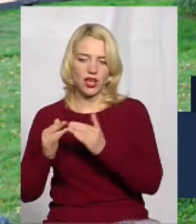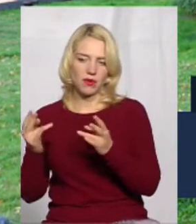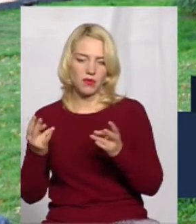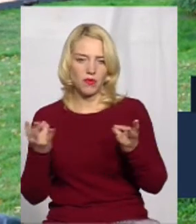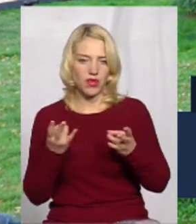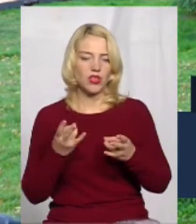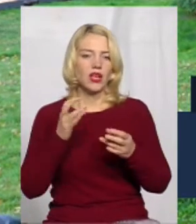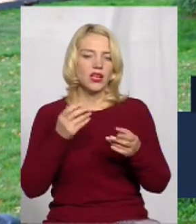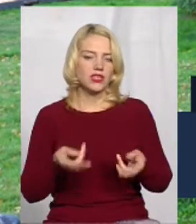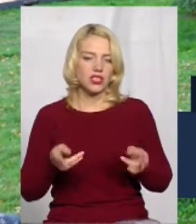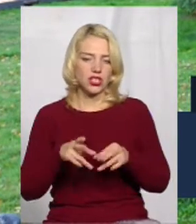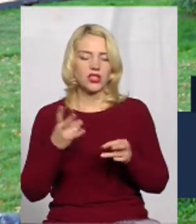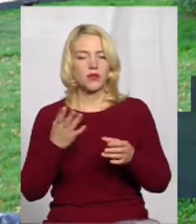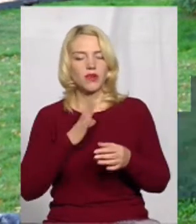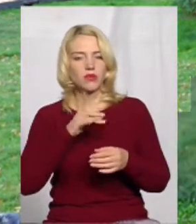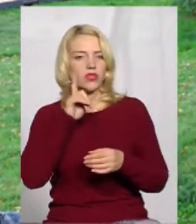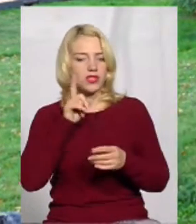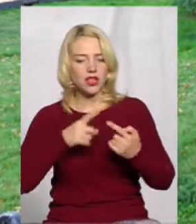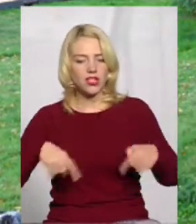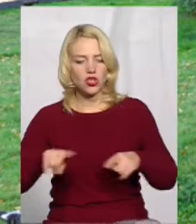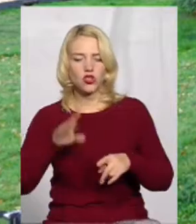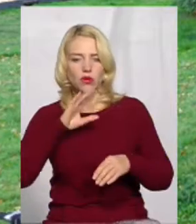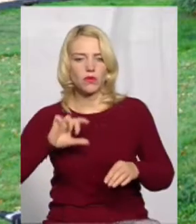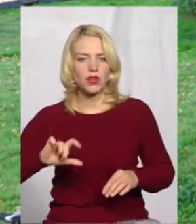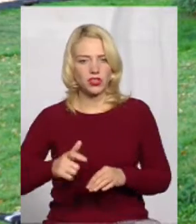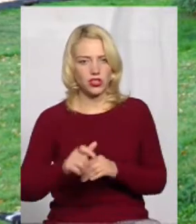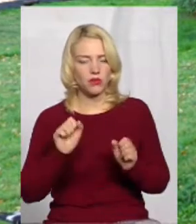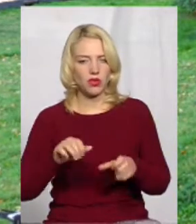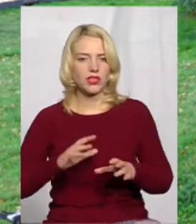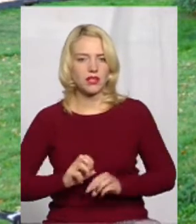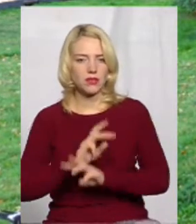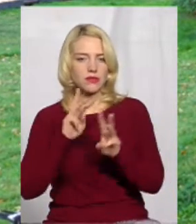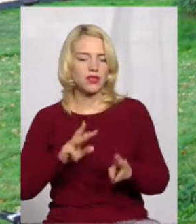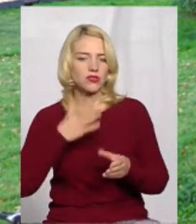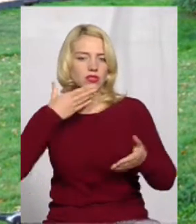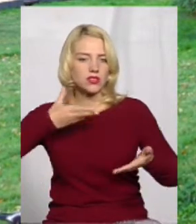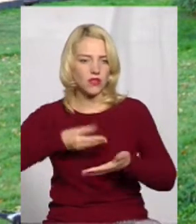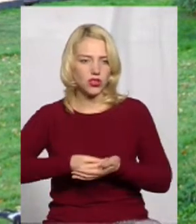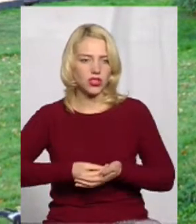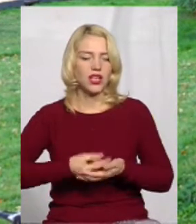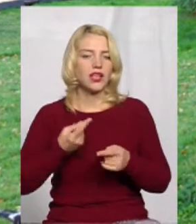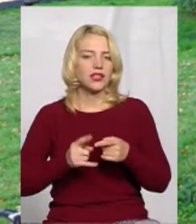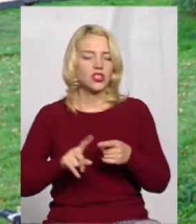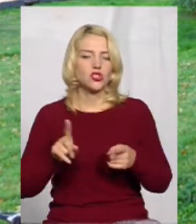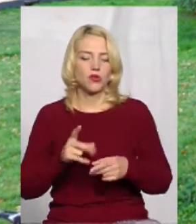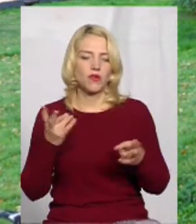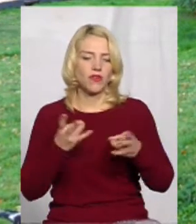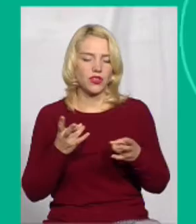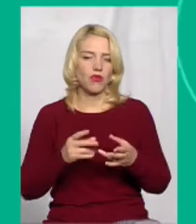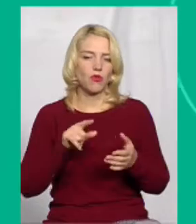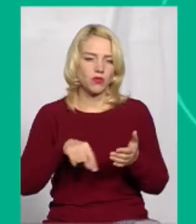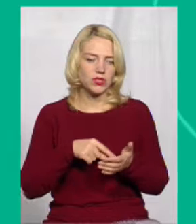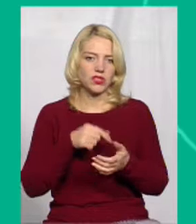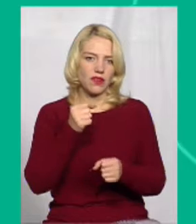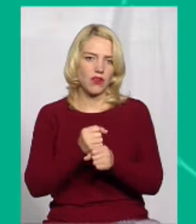щоб було комфортно, для того, щоб річка могла забезпечувати те, що вона повинна в місті робити.